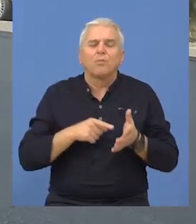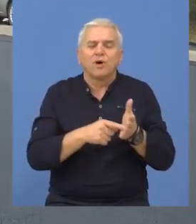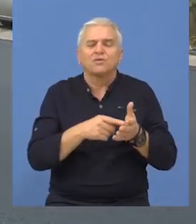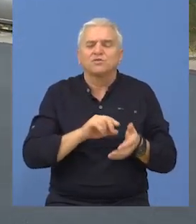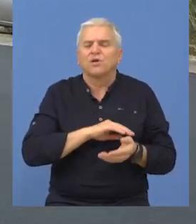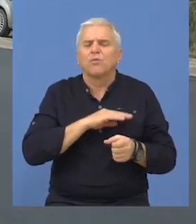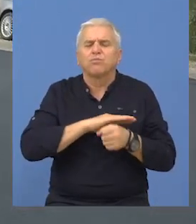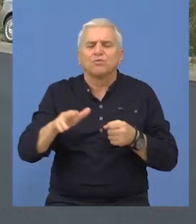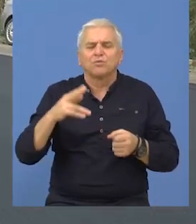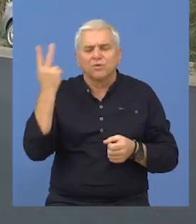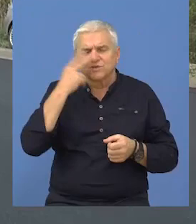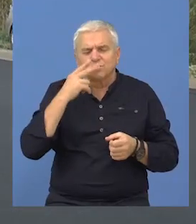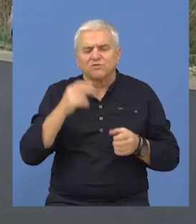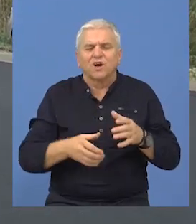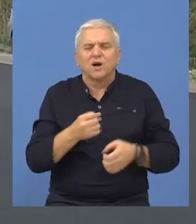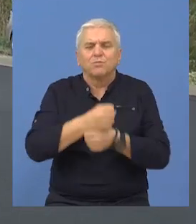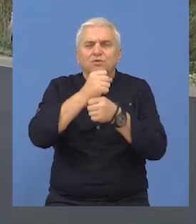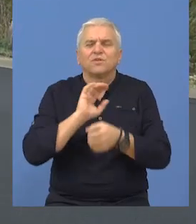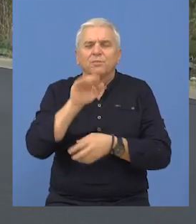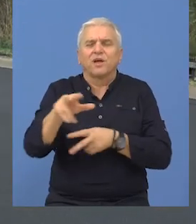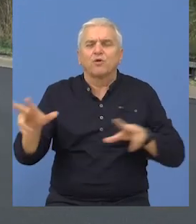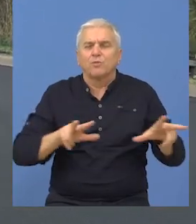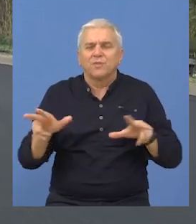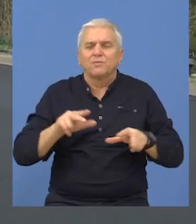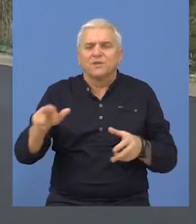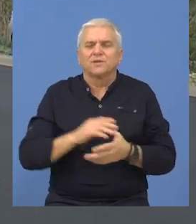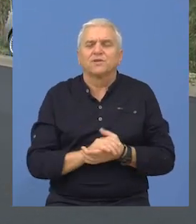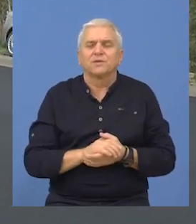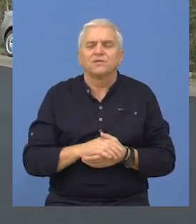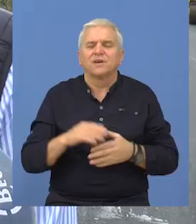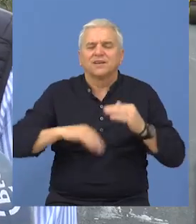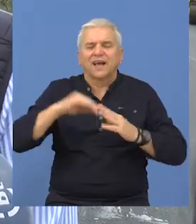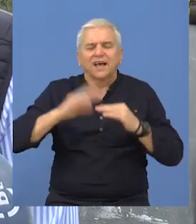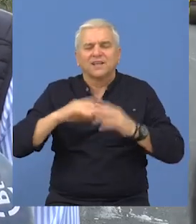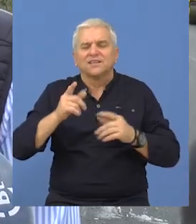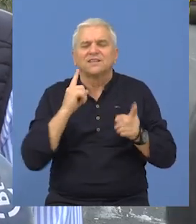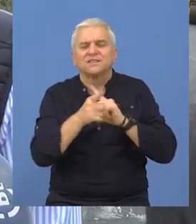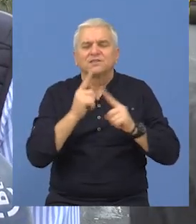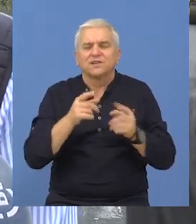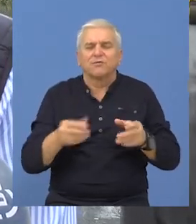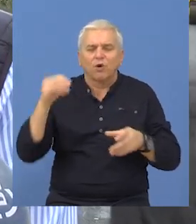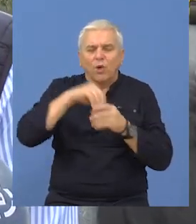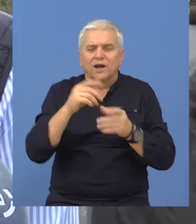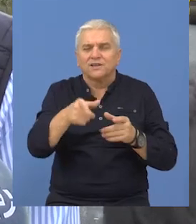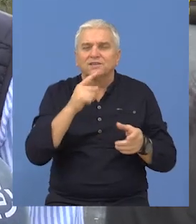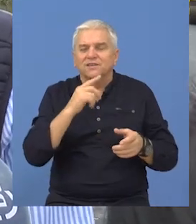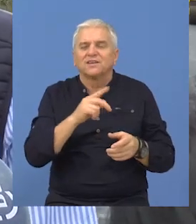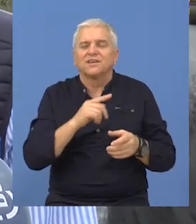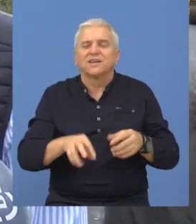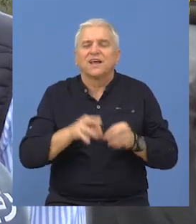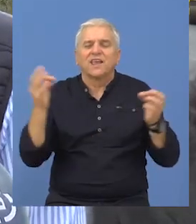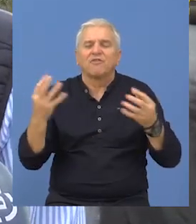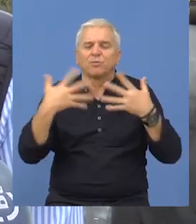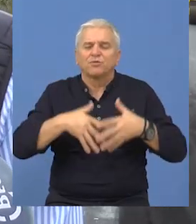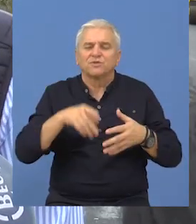zaista je pokazao puno razumevanja i podršku i preko nadležnog Ministarstva za građevinarstvo sa obraćaj infrastrukturu i